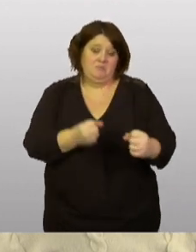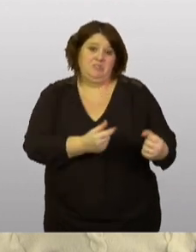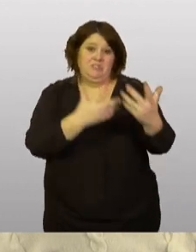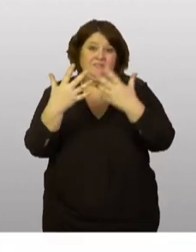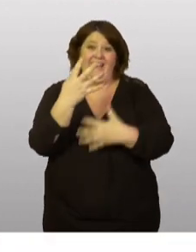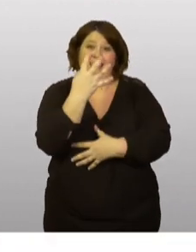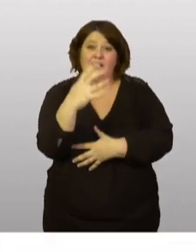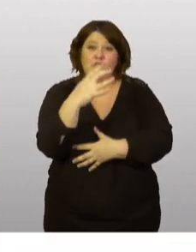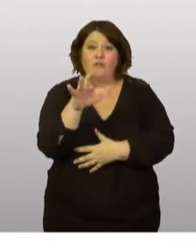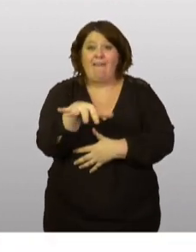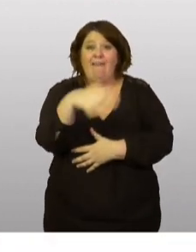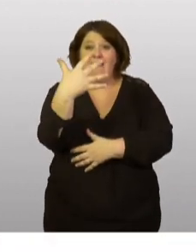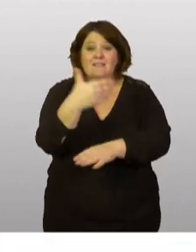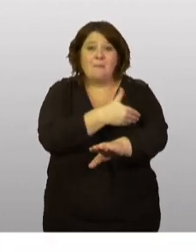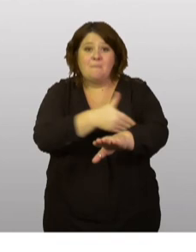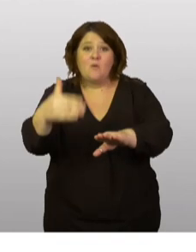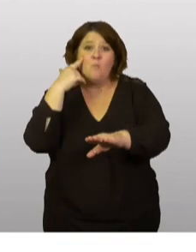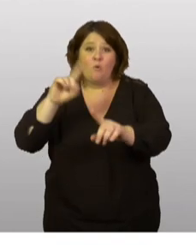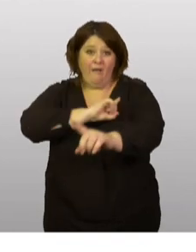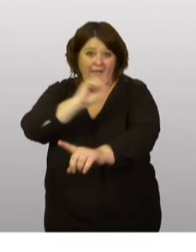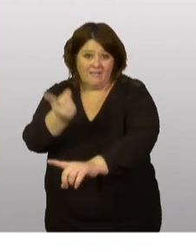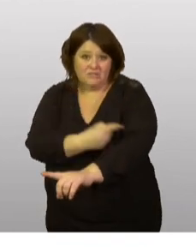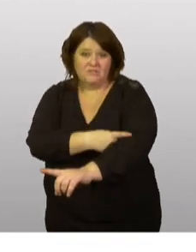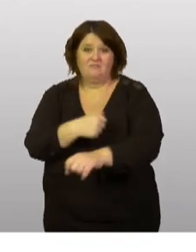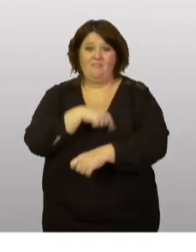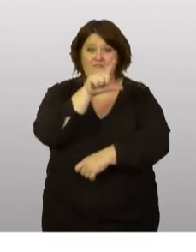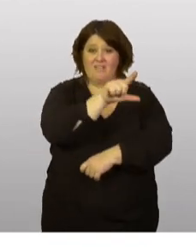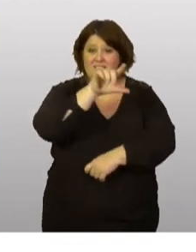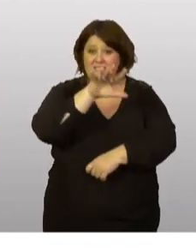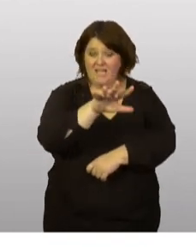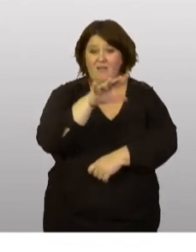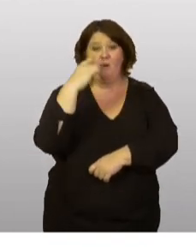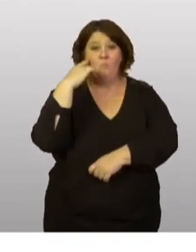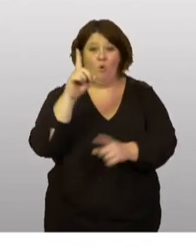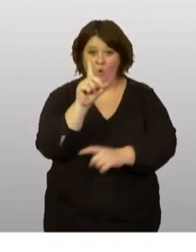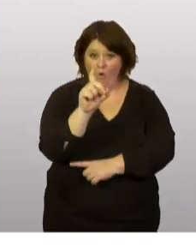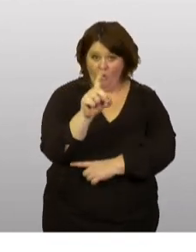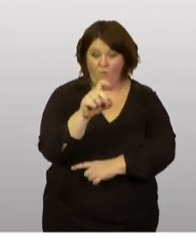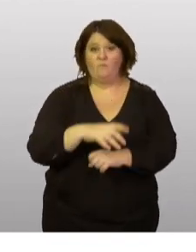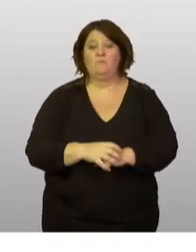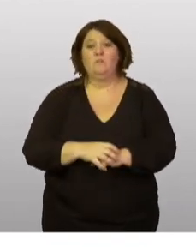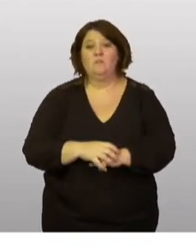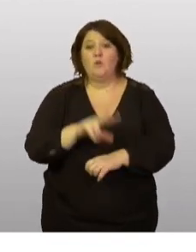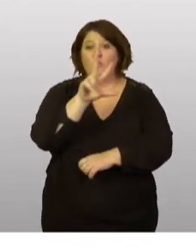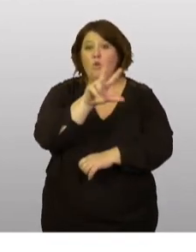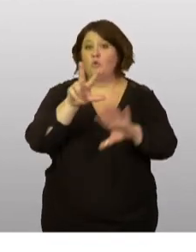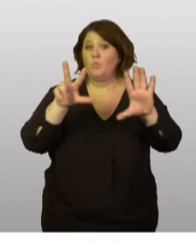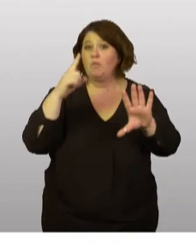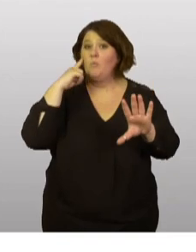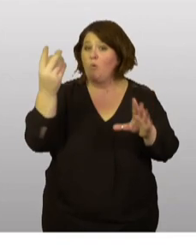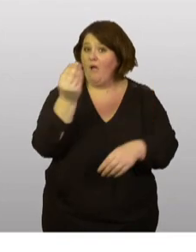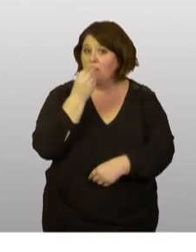415 millions pour l'énergie, 25 pour l'eau, 38 pour l